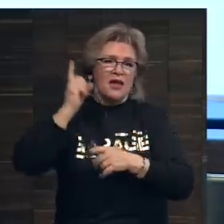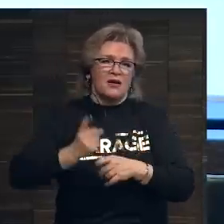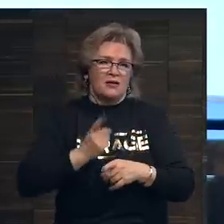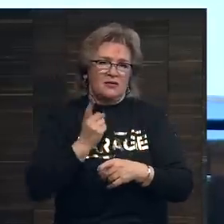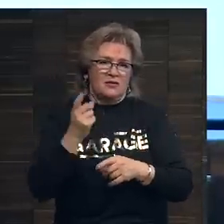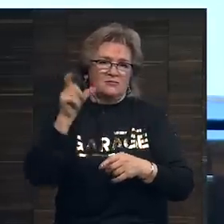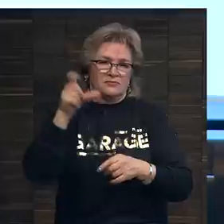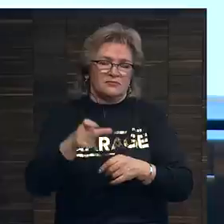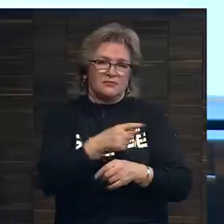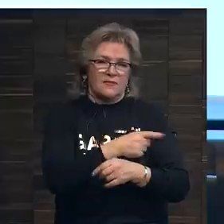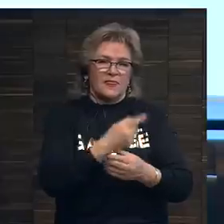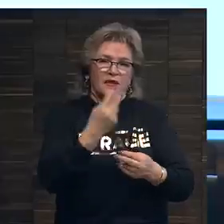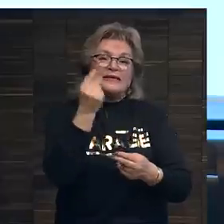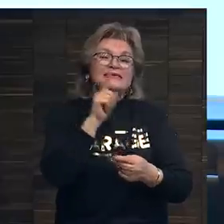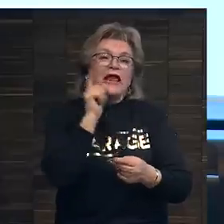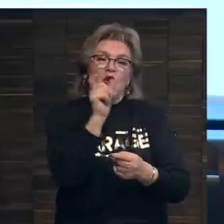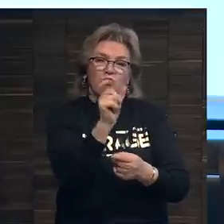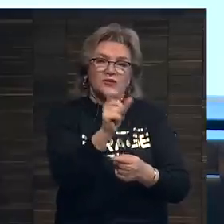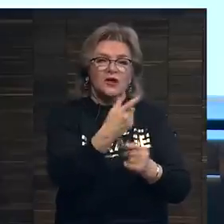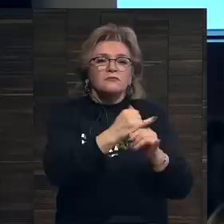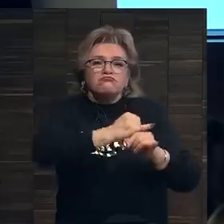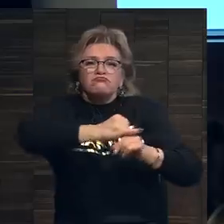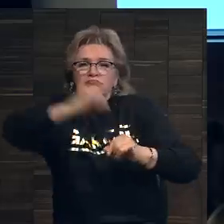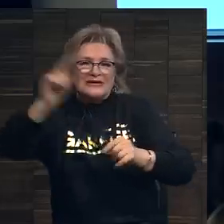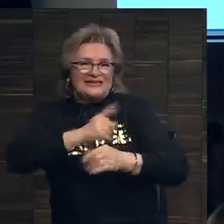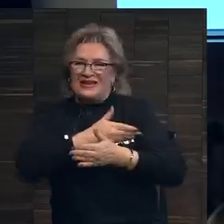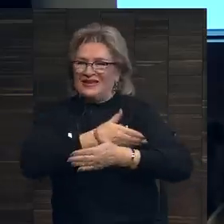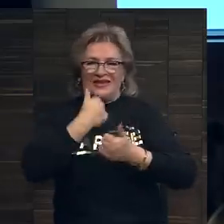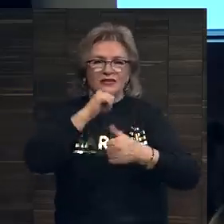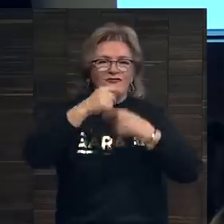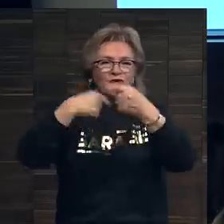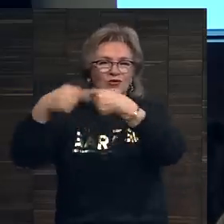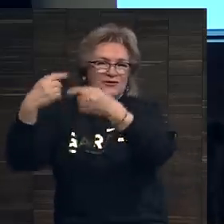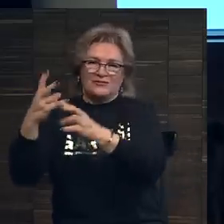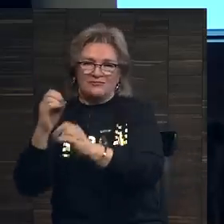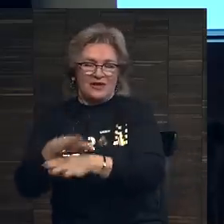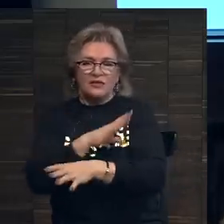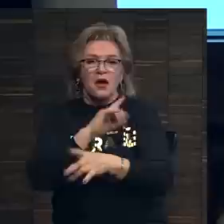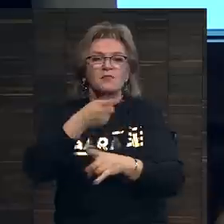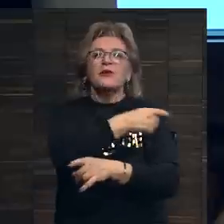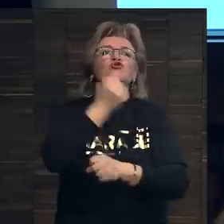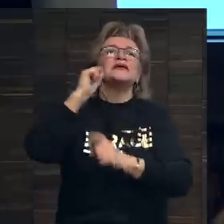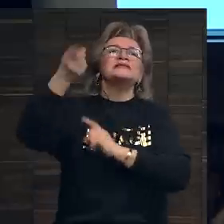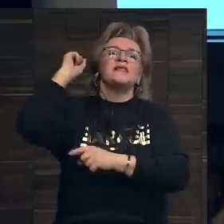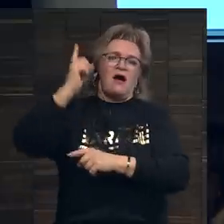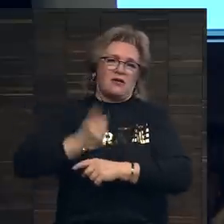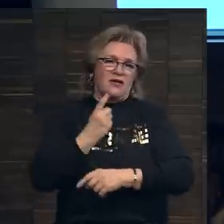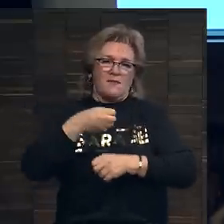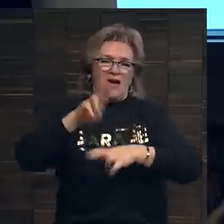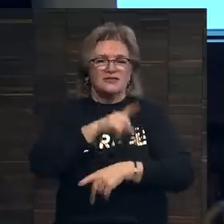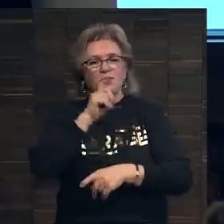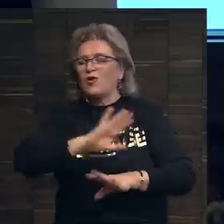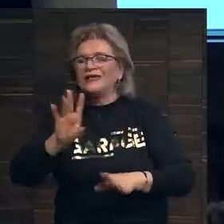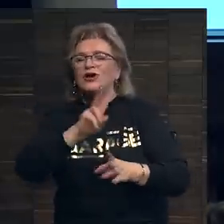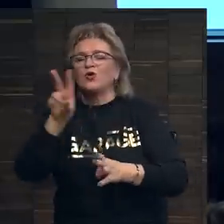зеленым цветом помечен. Видите, он не сильно растет от года к году. Не потому, что старые мастера — это плохо, и